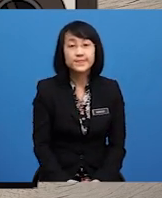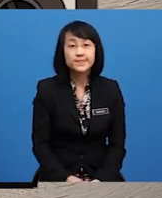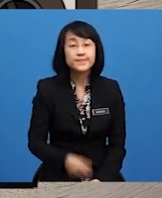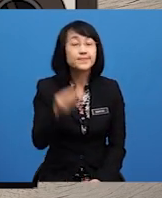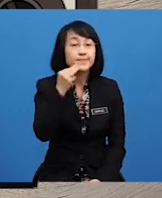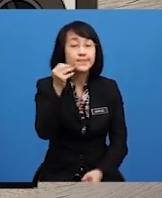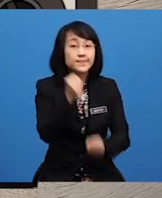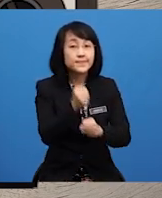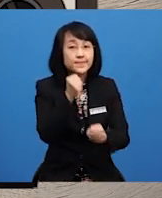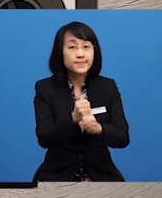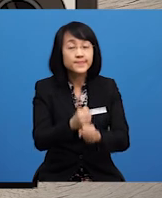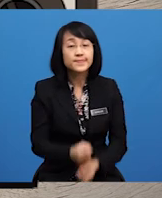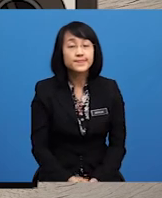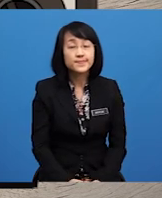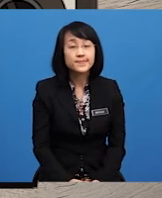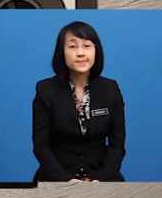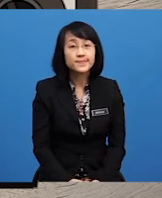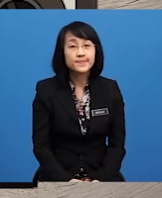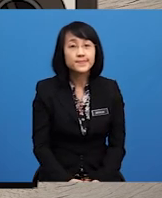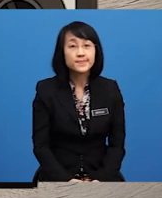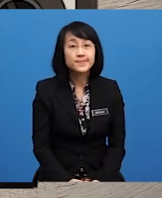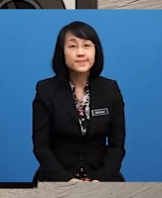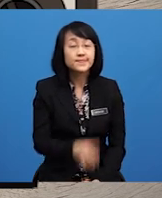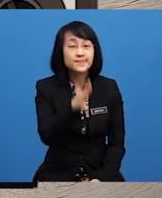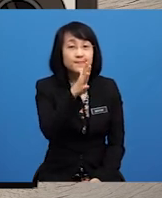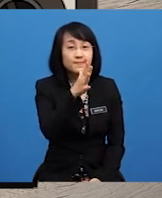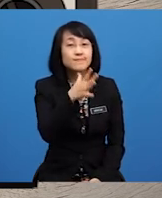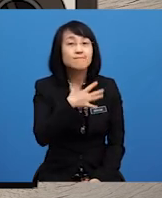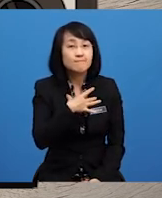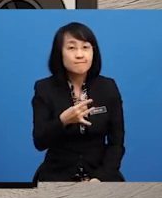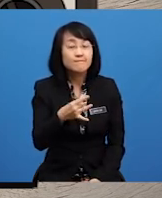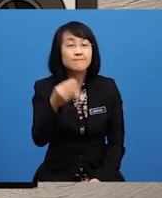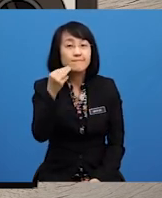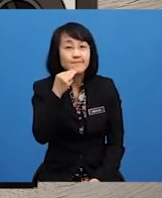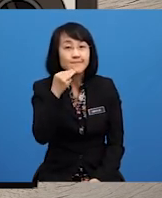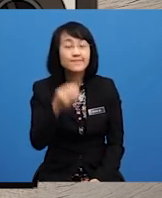kerja Mak bukannya apa Dia dah berkenan Dekat Mahani tu